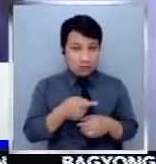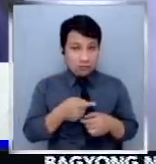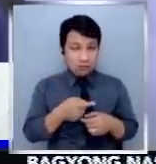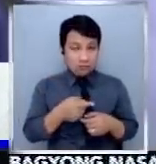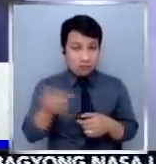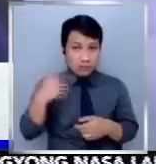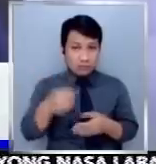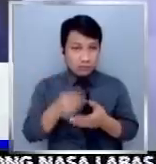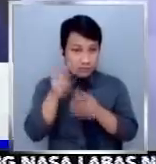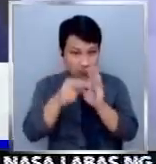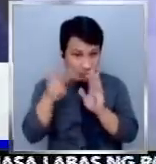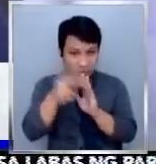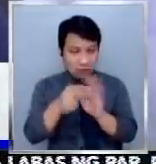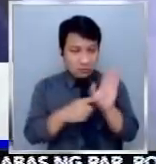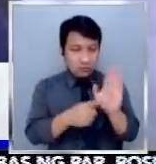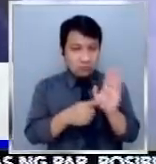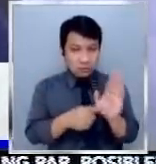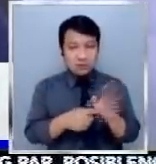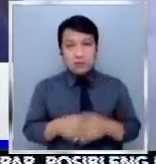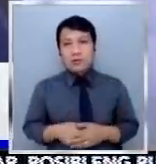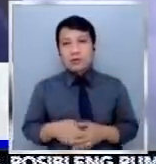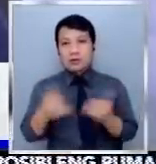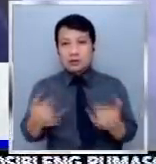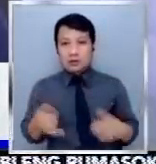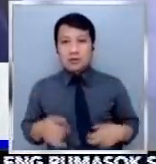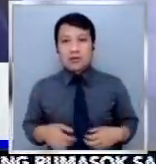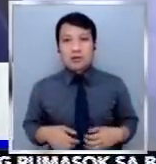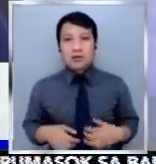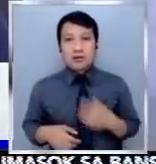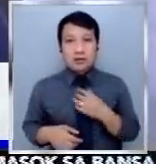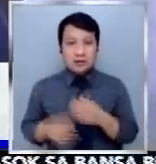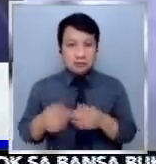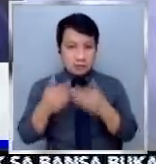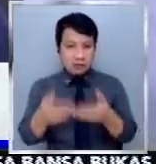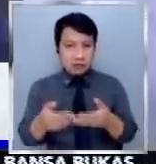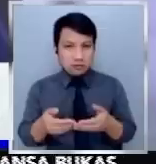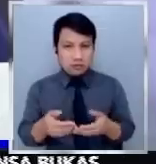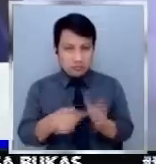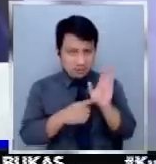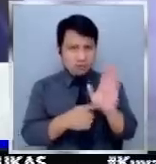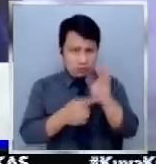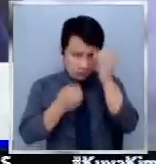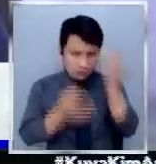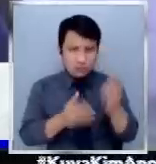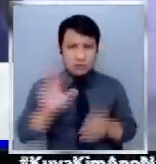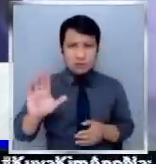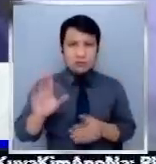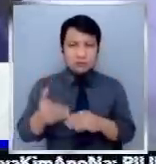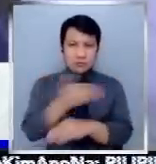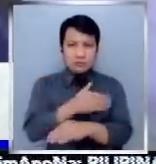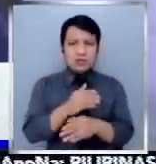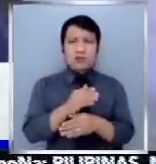bibidyohan o ipakita. Eh ngayon lang kasi nag-iinsist yung mga tao ko na kailangan malaman nila yung mga ginawa mo, yung muna complex mo kasi